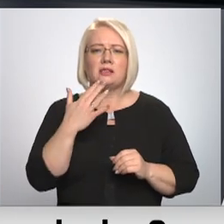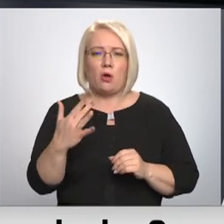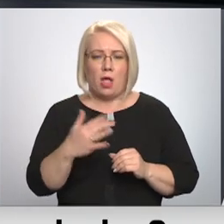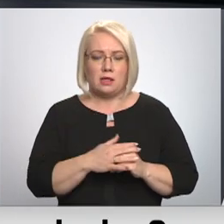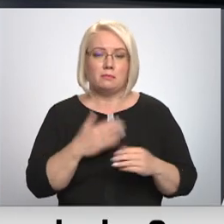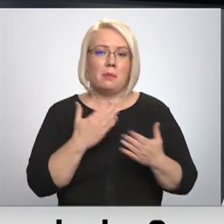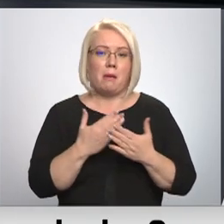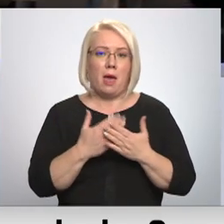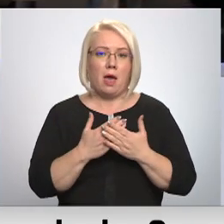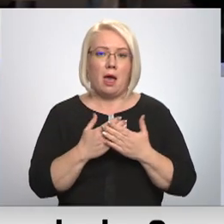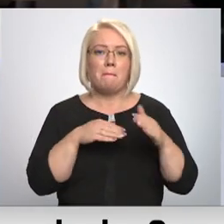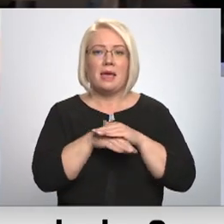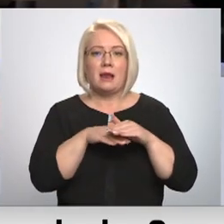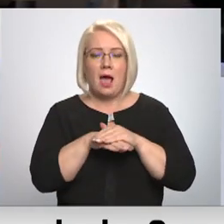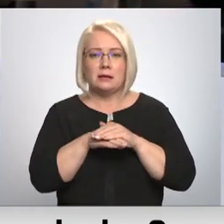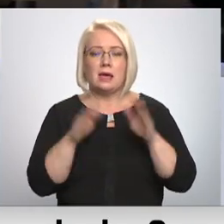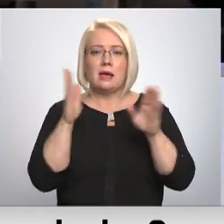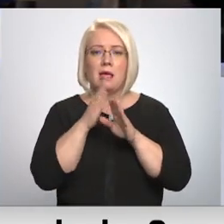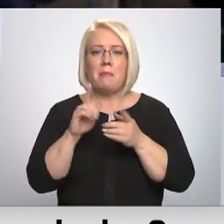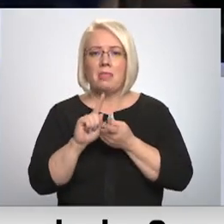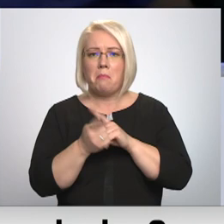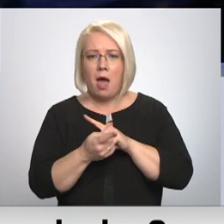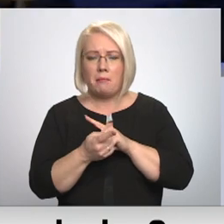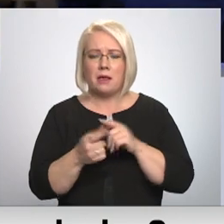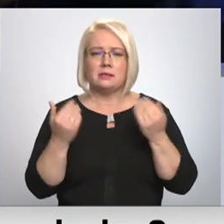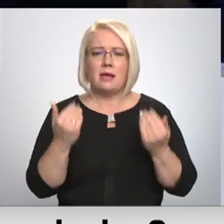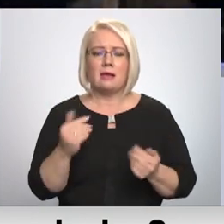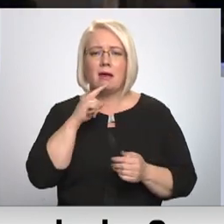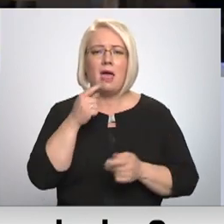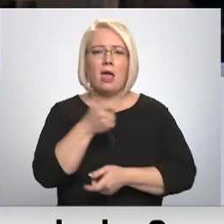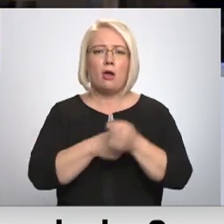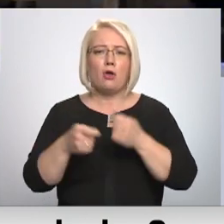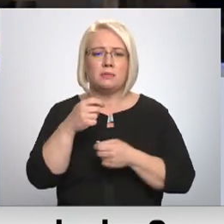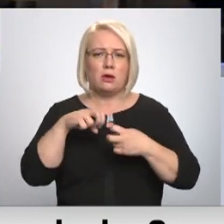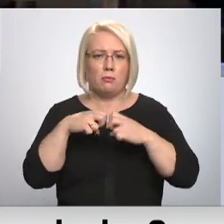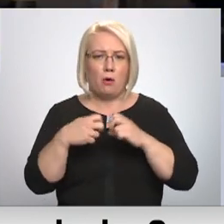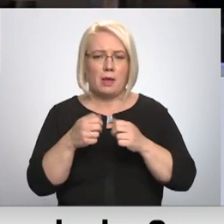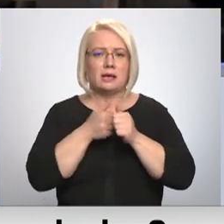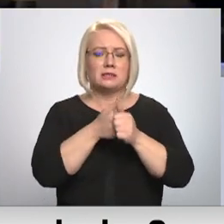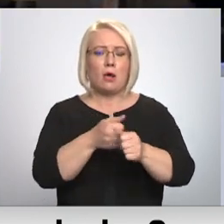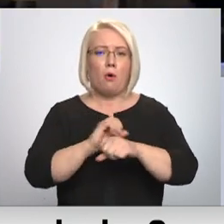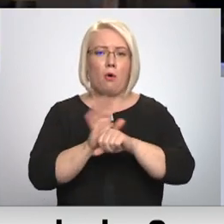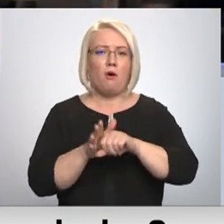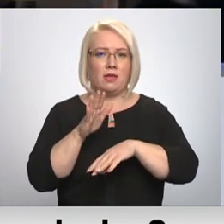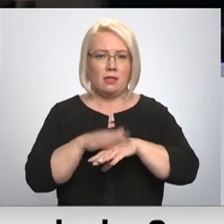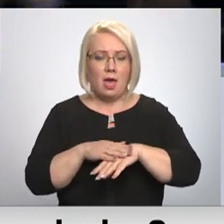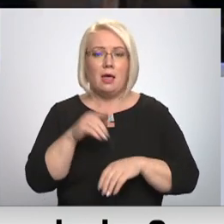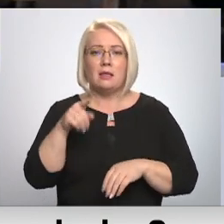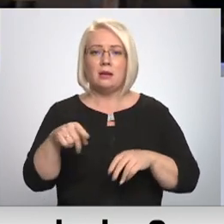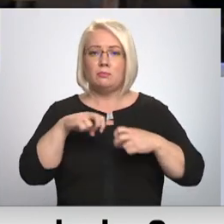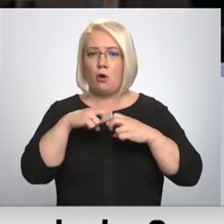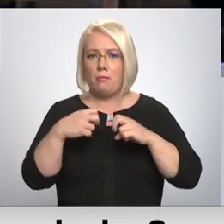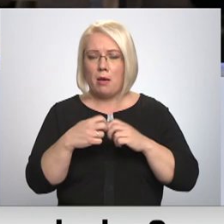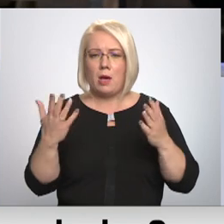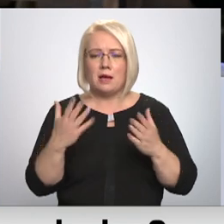Piemēram, migrācija, klimata pārmaiņas, tagad arī ekonomiskā krīze, kas sako pandēmijai. Tās ir problēmas, kas mūs